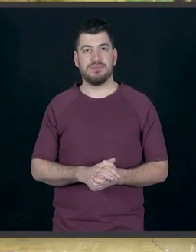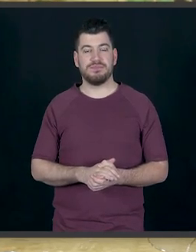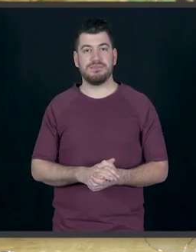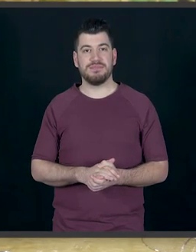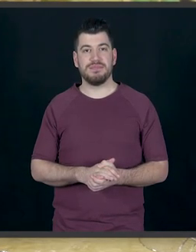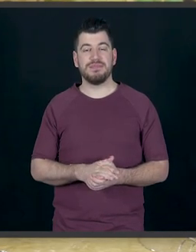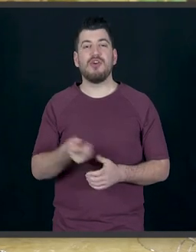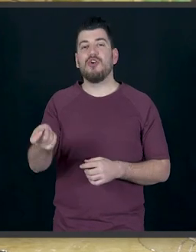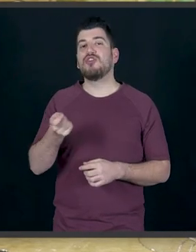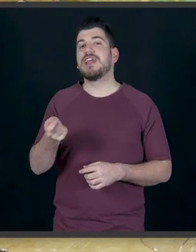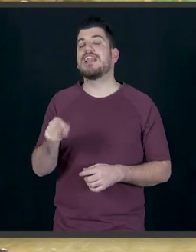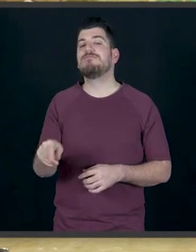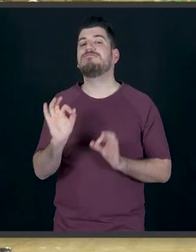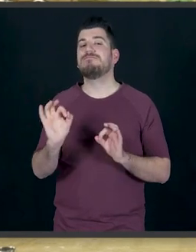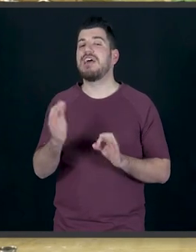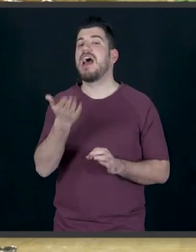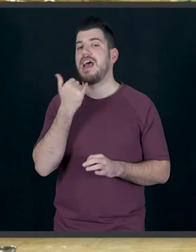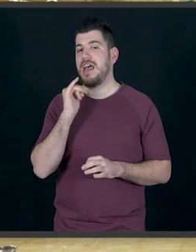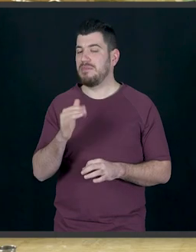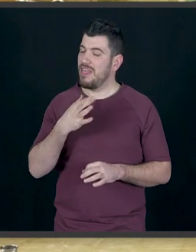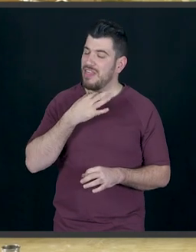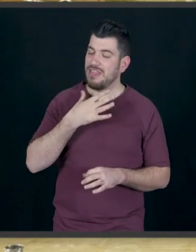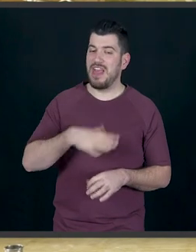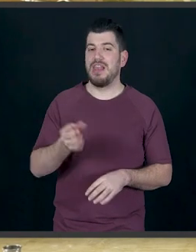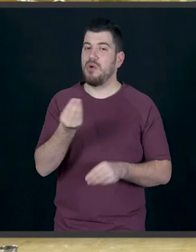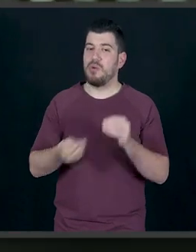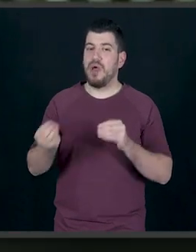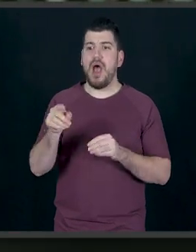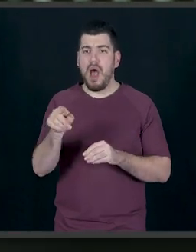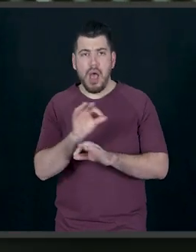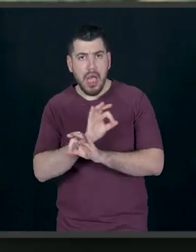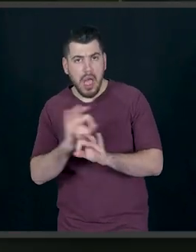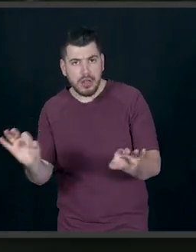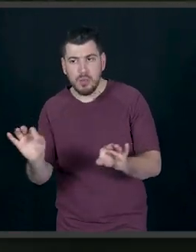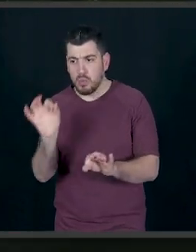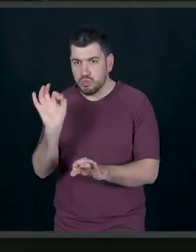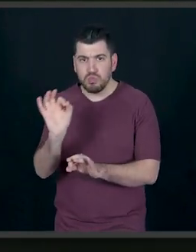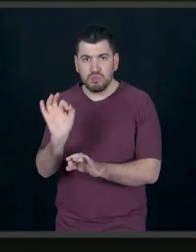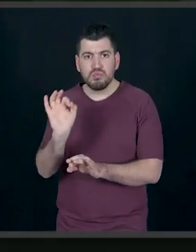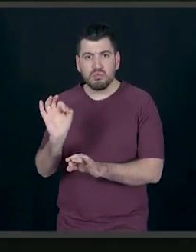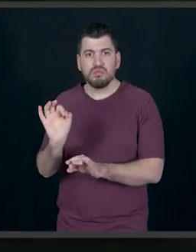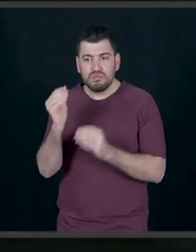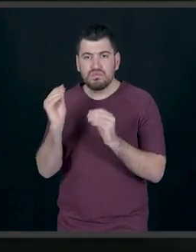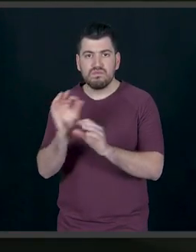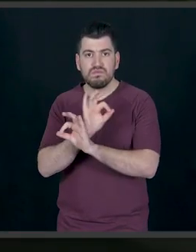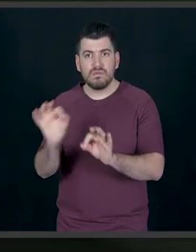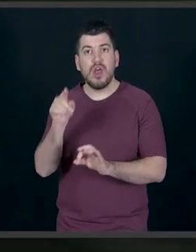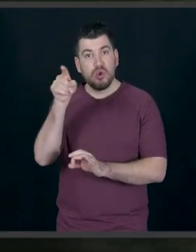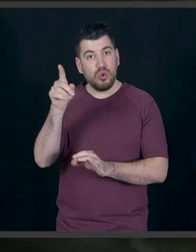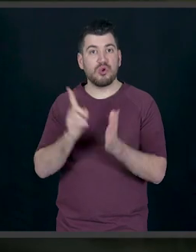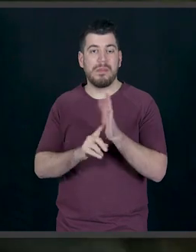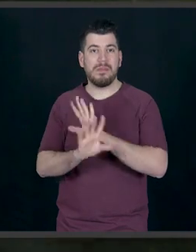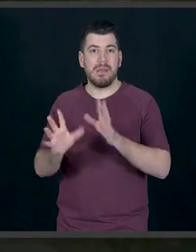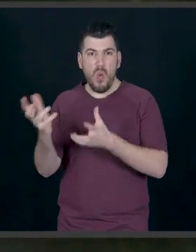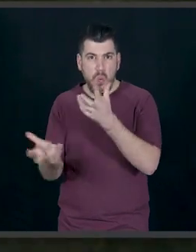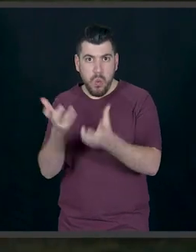Α, το τηγάνι μου δεν είναι έτοιμο. Ήθελε λίγο πάρα πάνω. Ή είναι έτοιμο. Α, μια χαρά είναι, μια χαρά είναι. Μια χαρά είναι. Τόσο πρέπει να είναι.